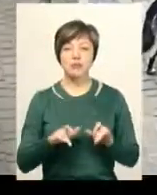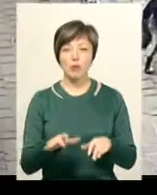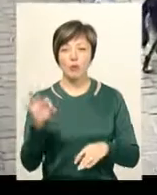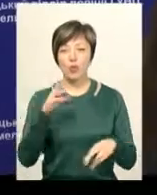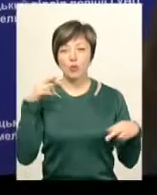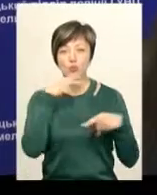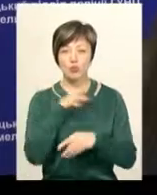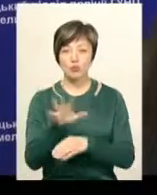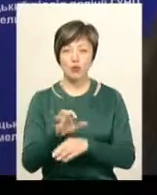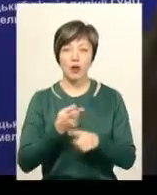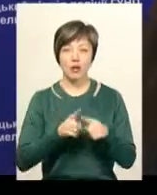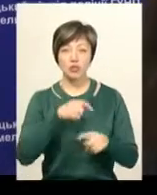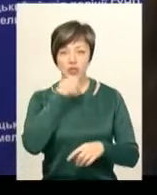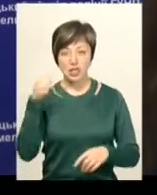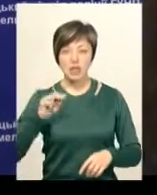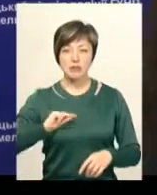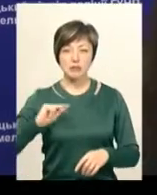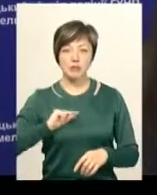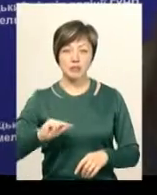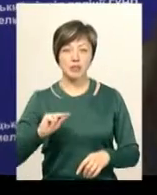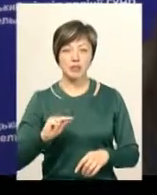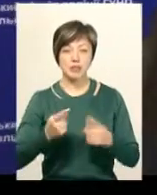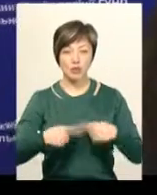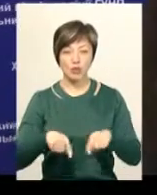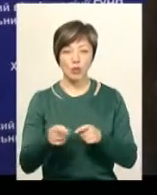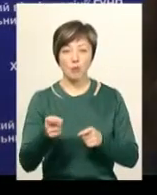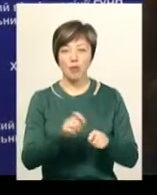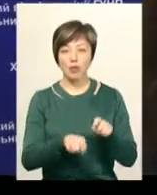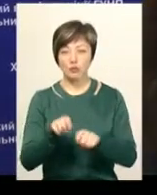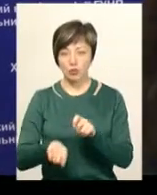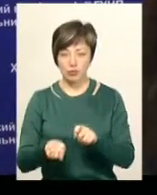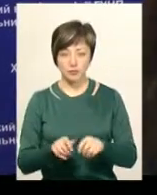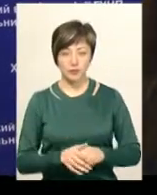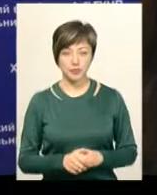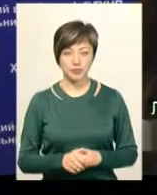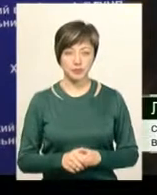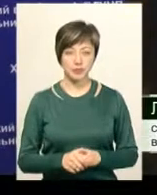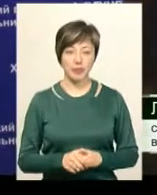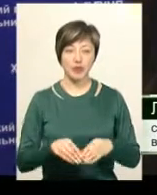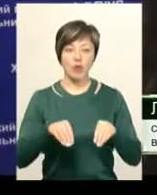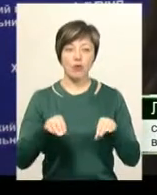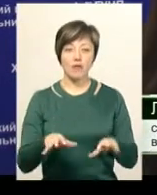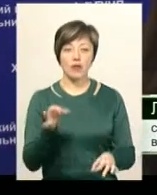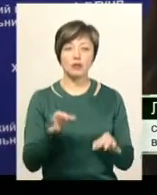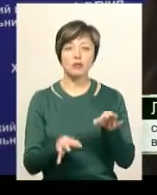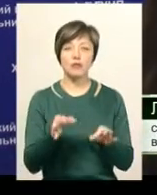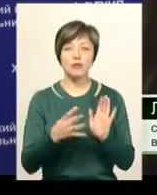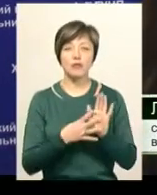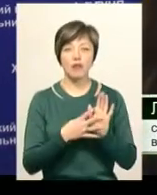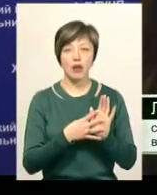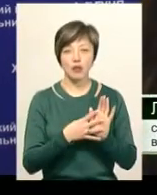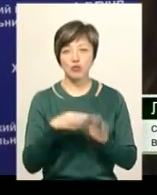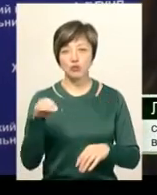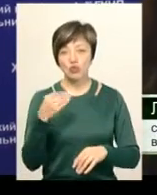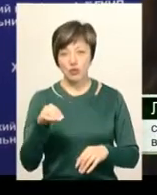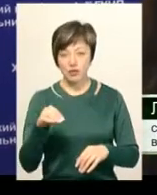отруєння собак, каже старший інспектор сектору моніторингу відомства Людмила Борестовська. Ухвала суду винесена ще 9-10